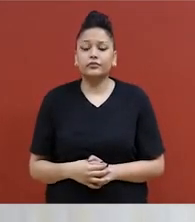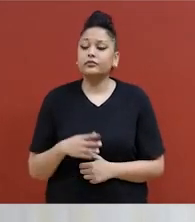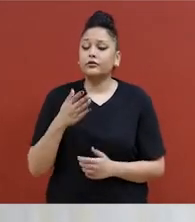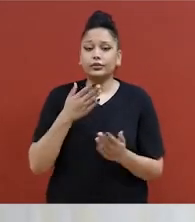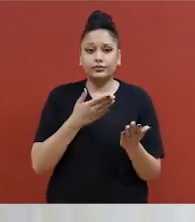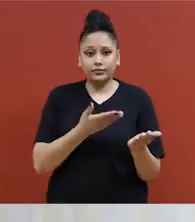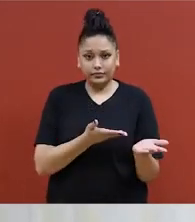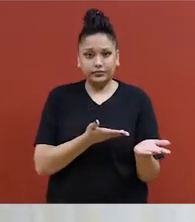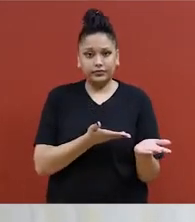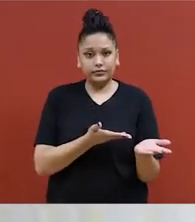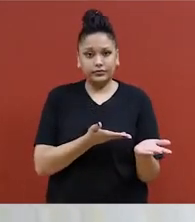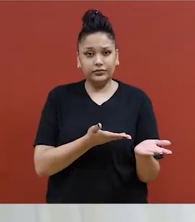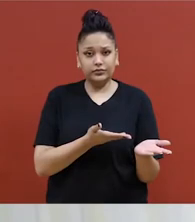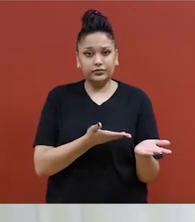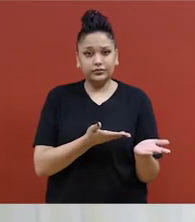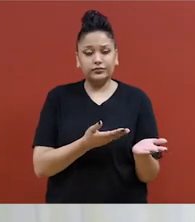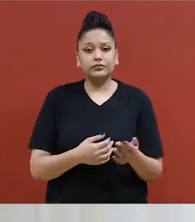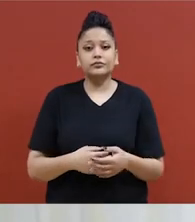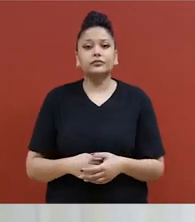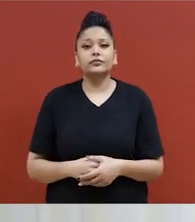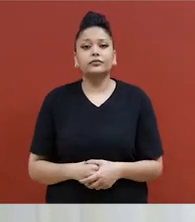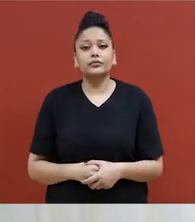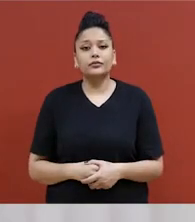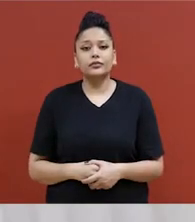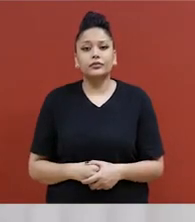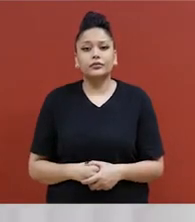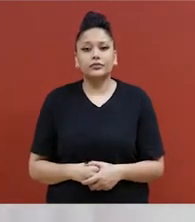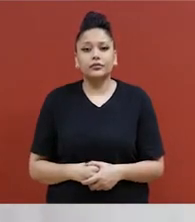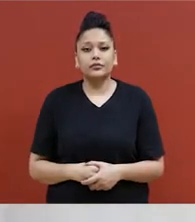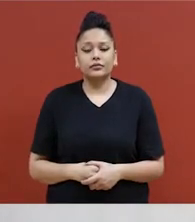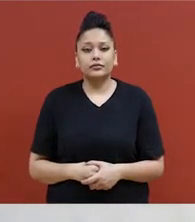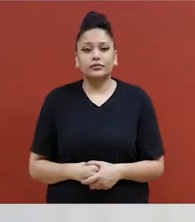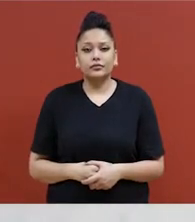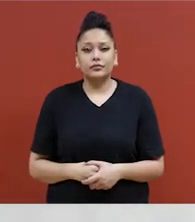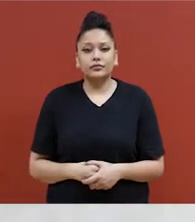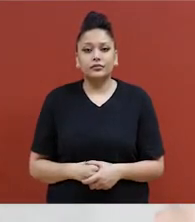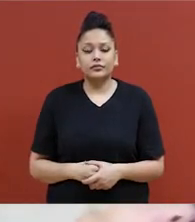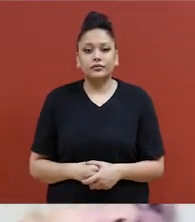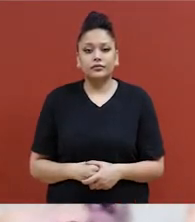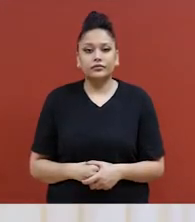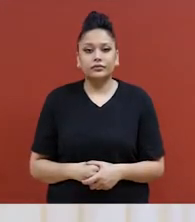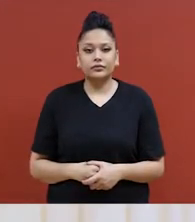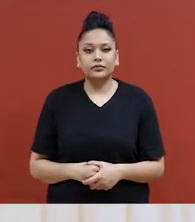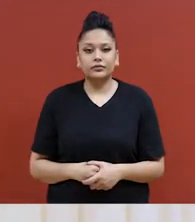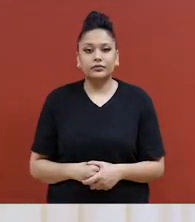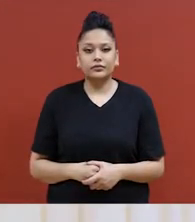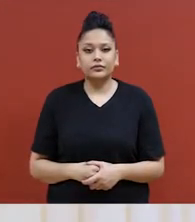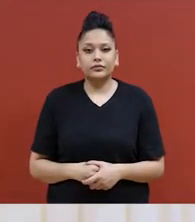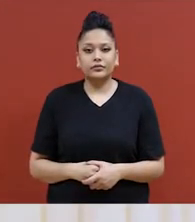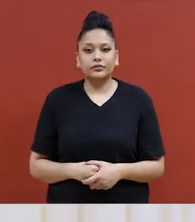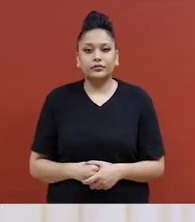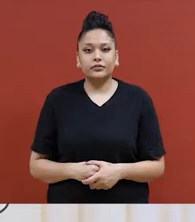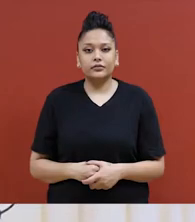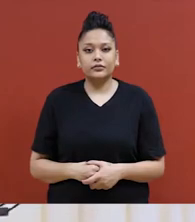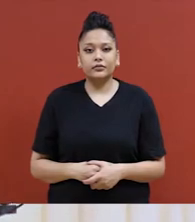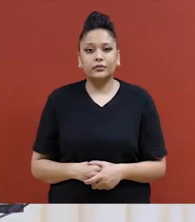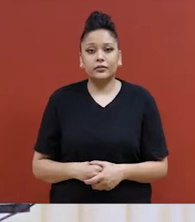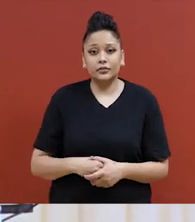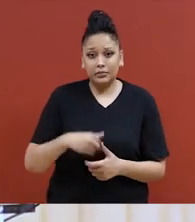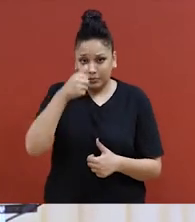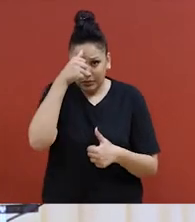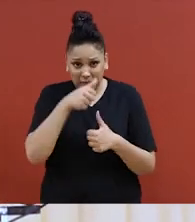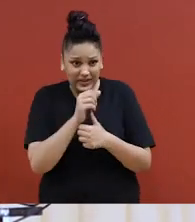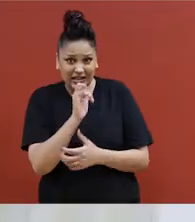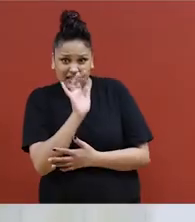en utilisant les coussinets de mes doigts. Le mouvement commence à la hanche et je vise directement derrière les yeux de l